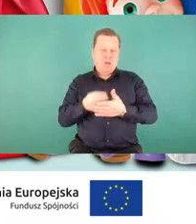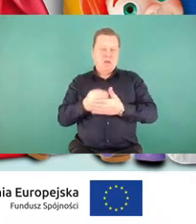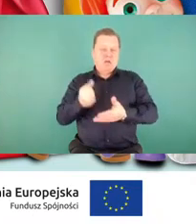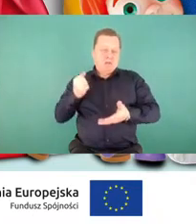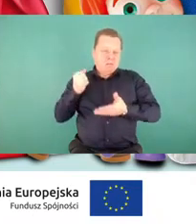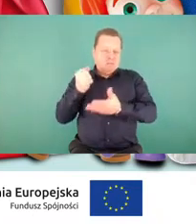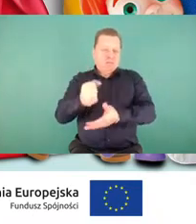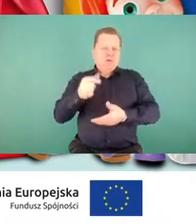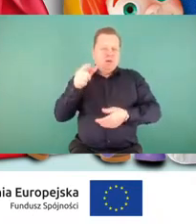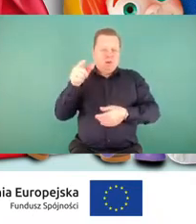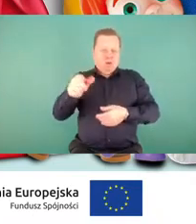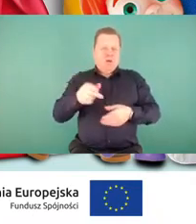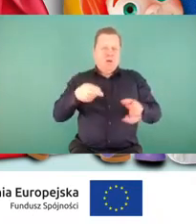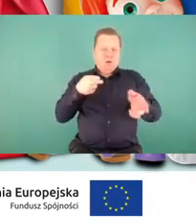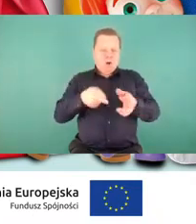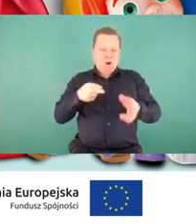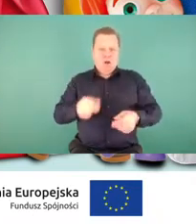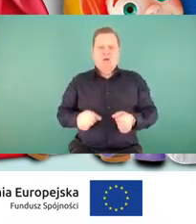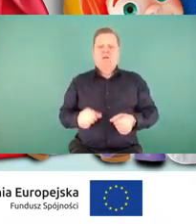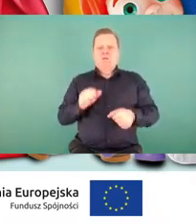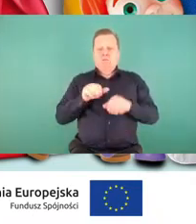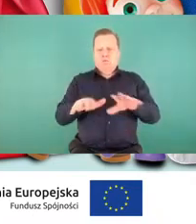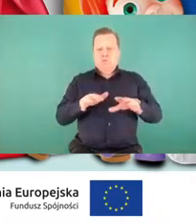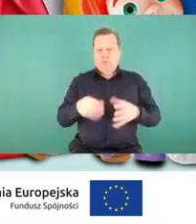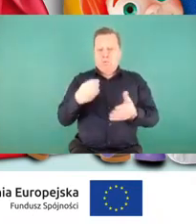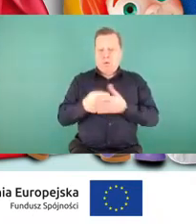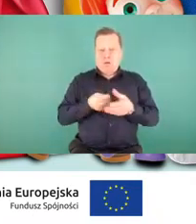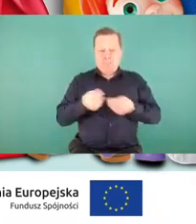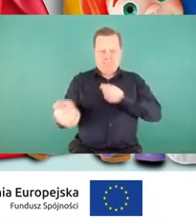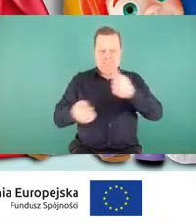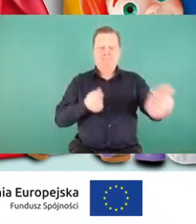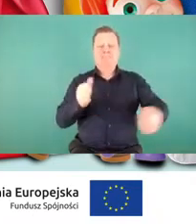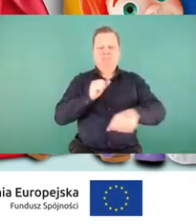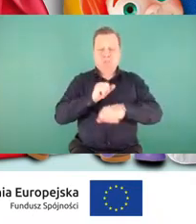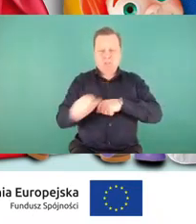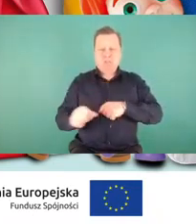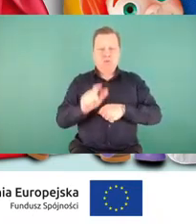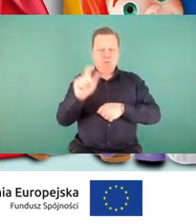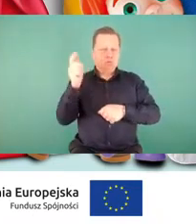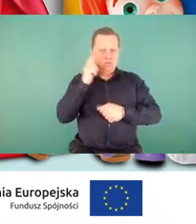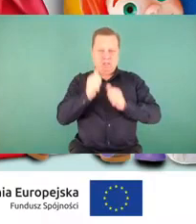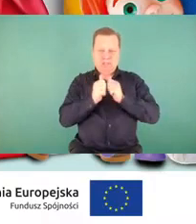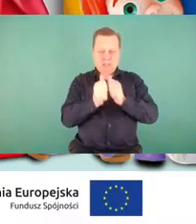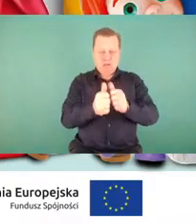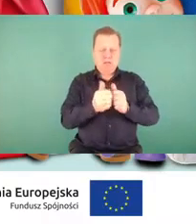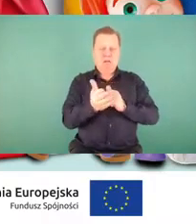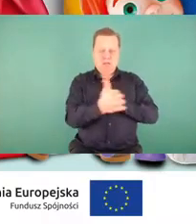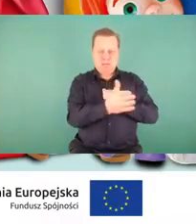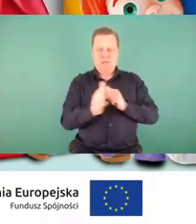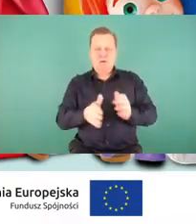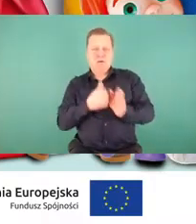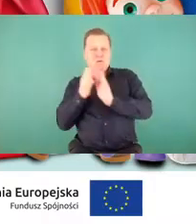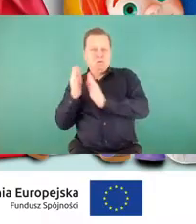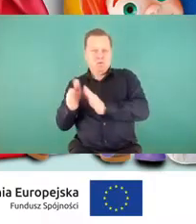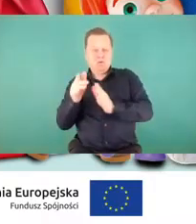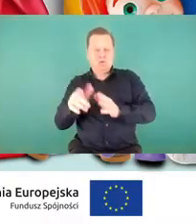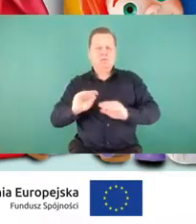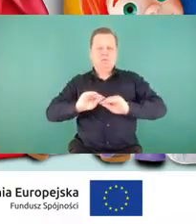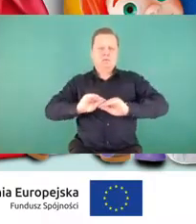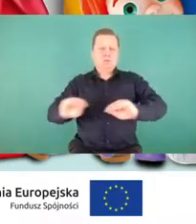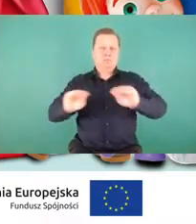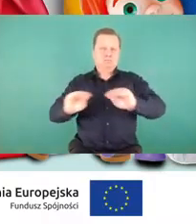zakresie poprawy bezpieczeństwa w obszarze kolejowym, to jedno z zadań. Kolejnym zadaniem jest również kwestia wykształtowania